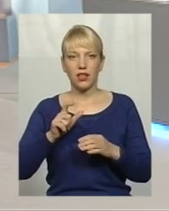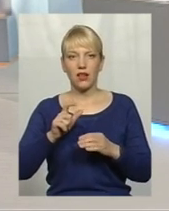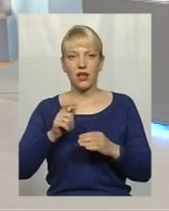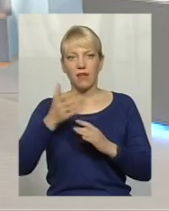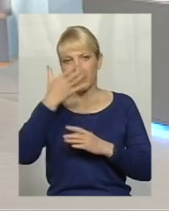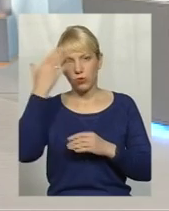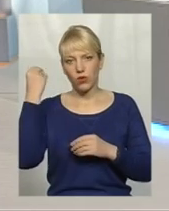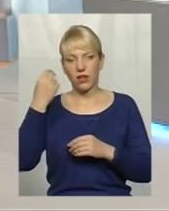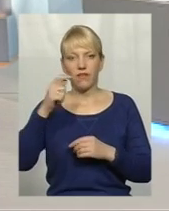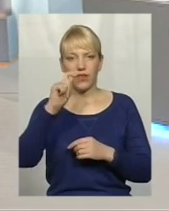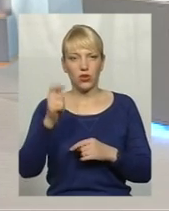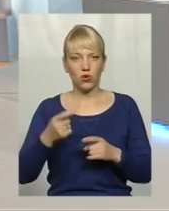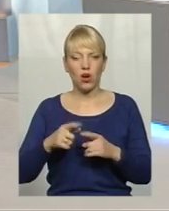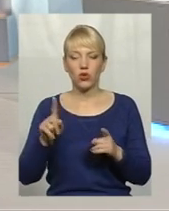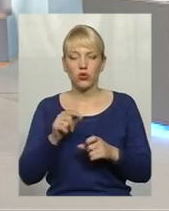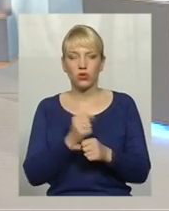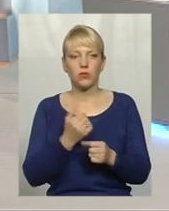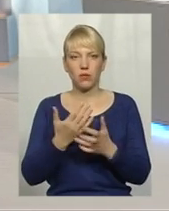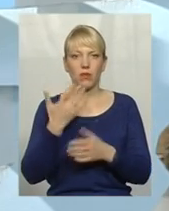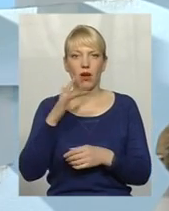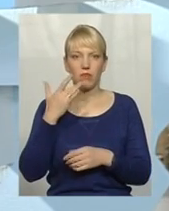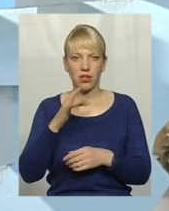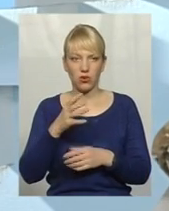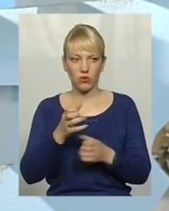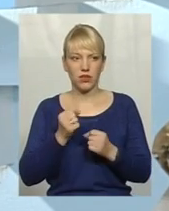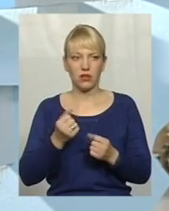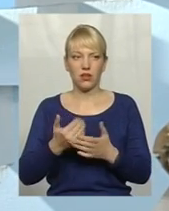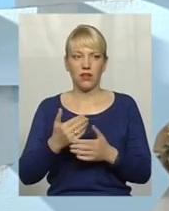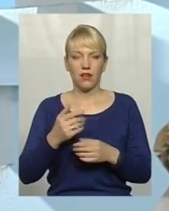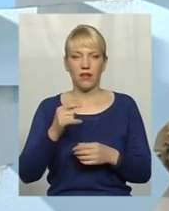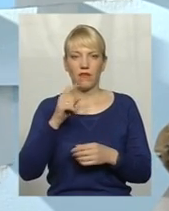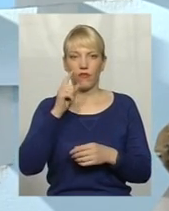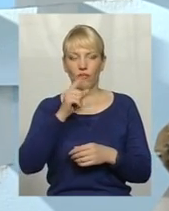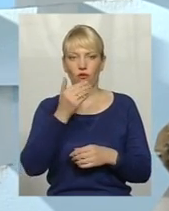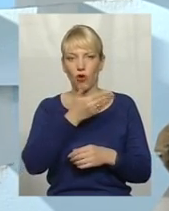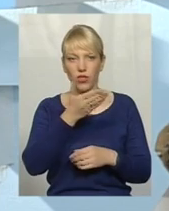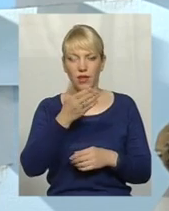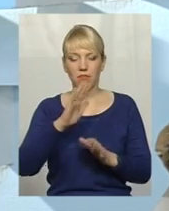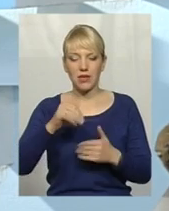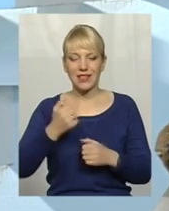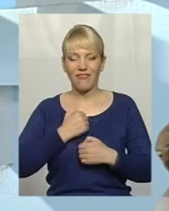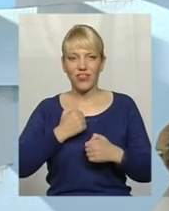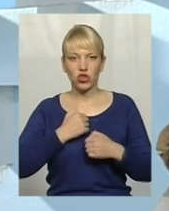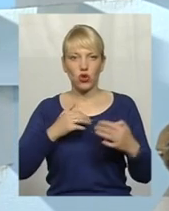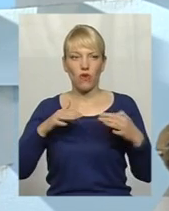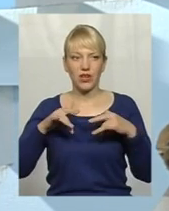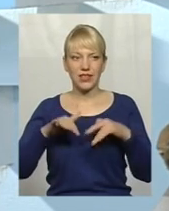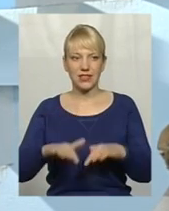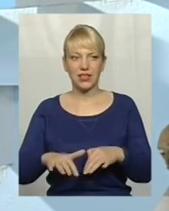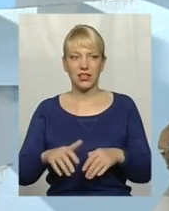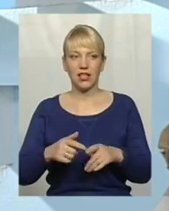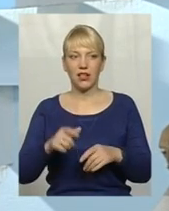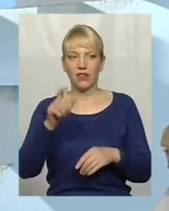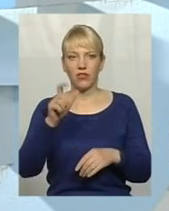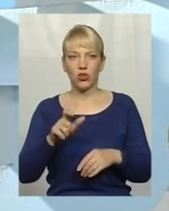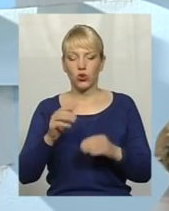в таких, якщо взяти Америку, взяти В'єтнам, вони після військових дій, якщо людина приходить, він